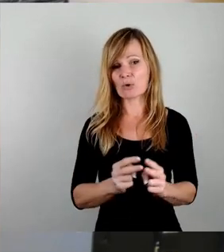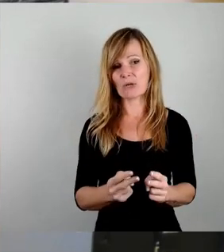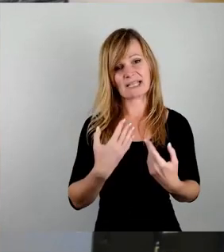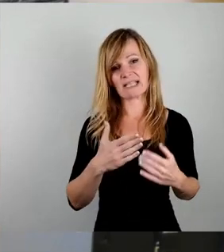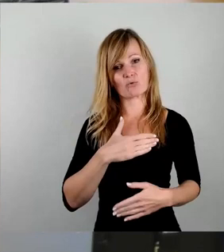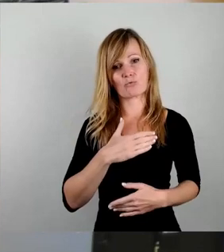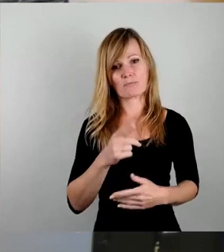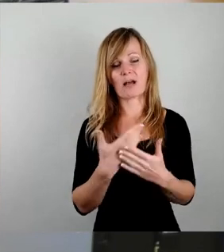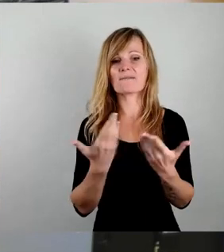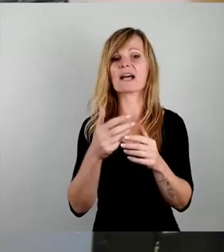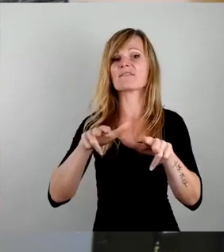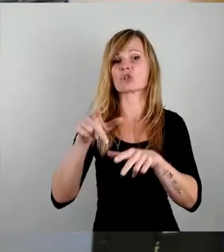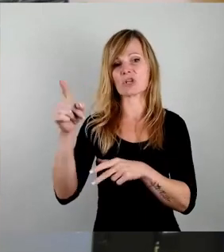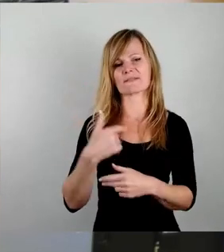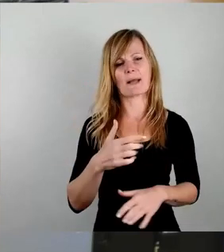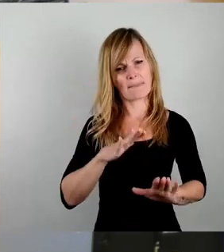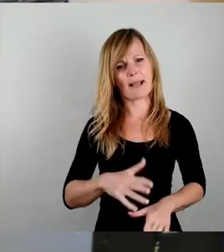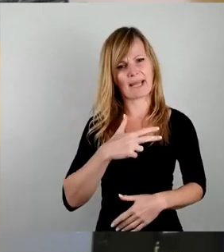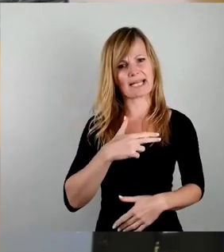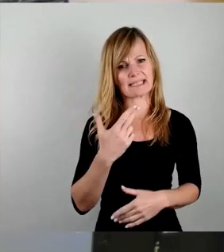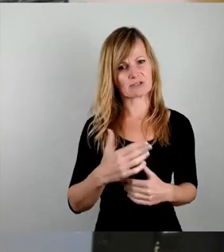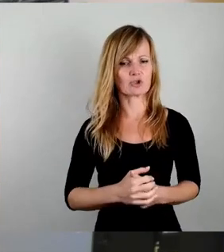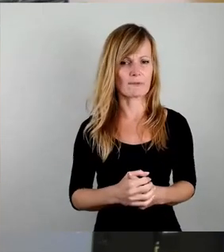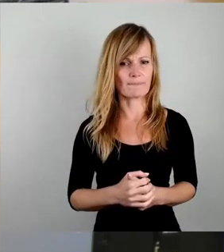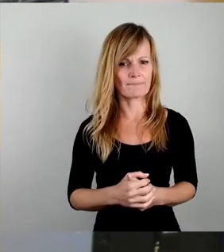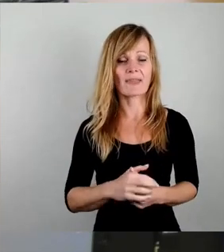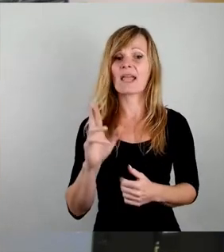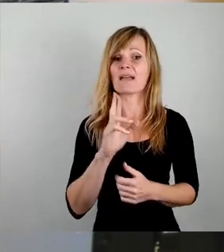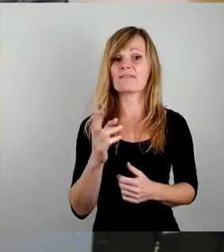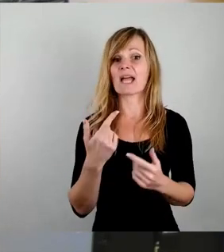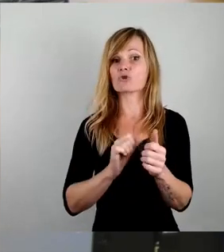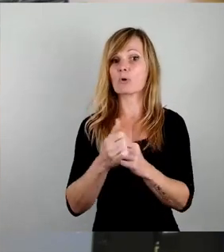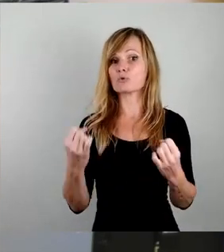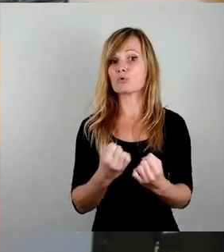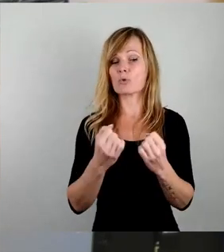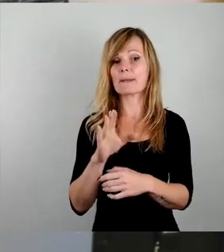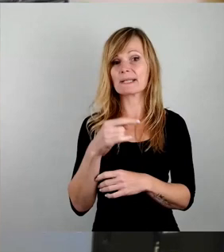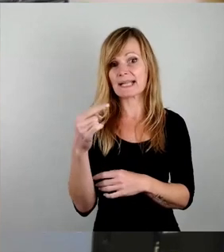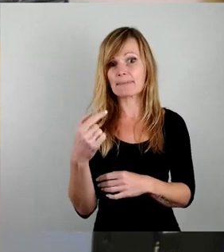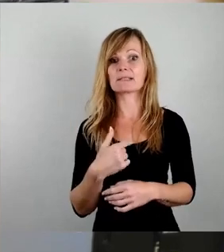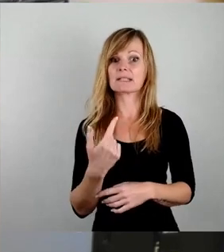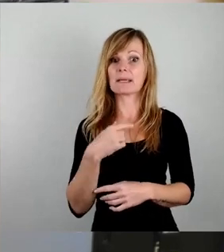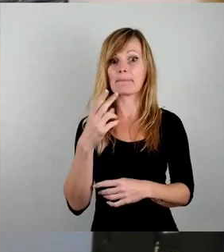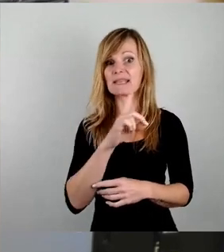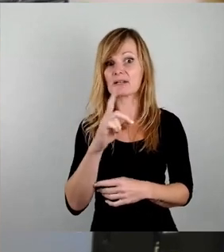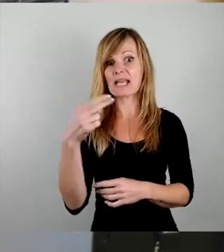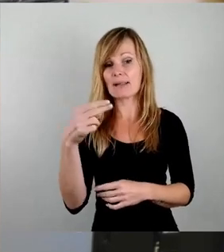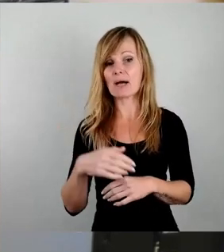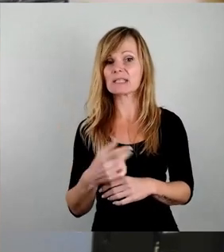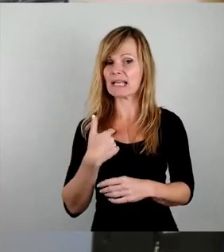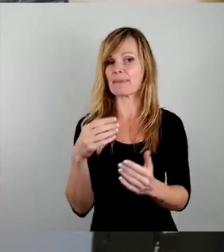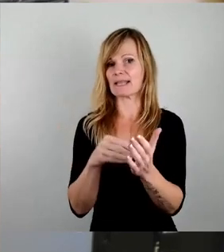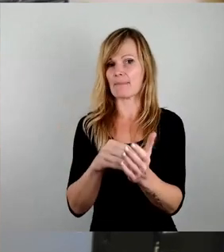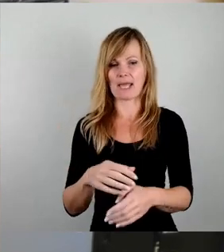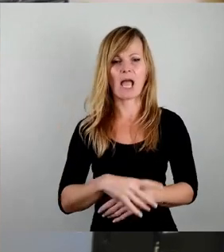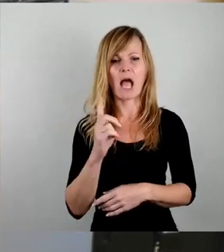Wir wollen doch realistisch bleiben. Bärsportübung mit Dirk Hebert. Ich bin dabei. Auch in Sachen Ehekrise